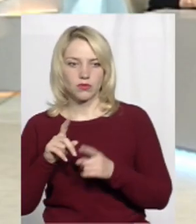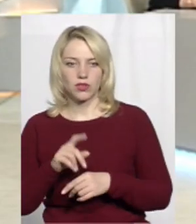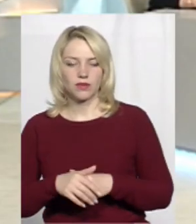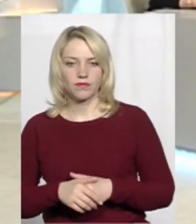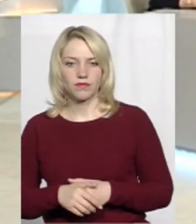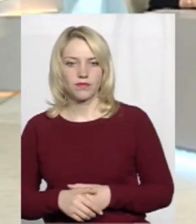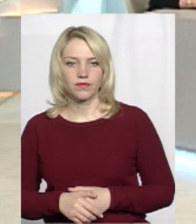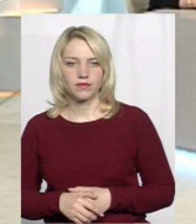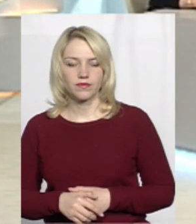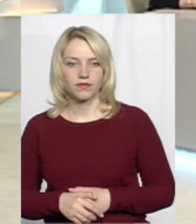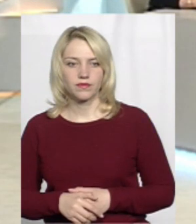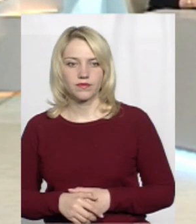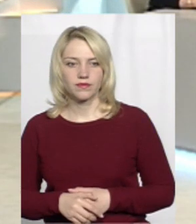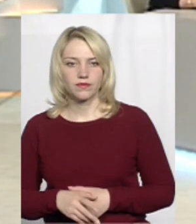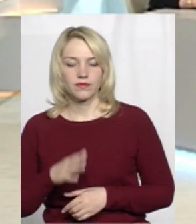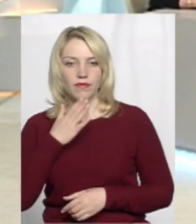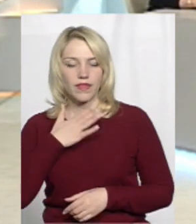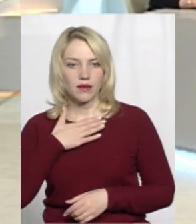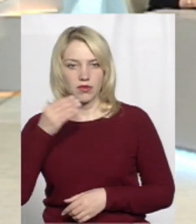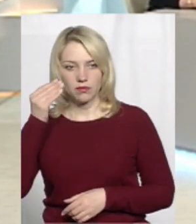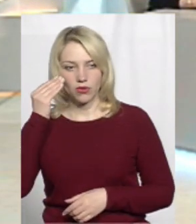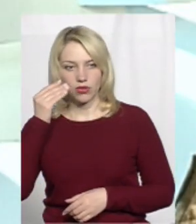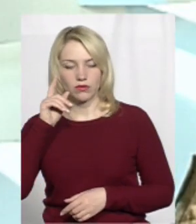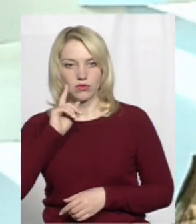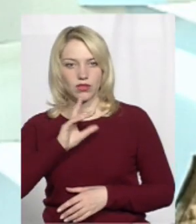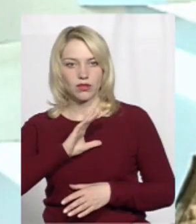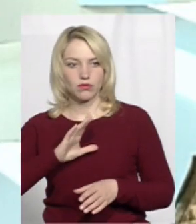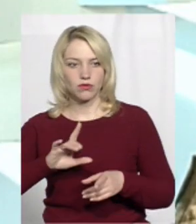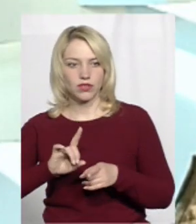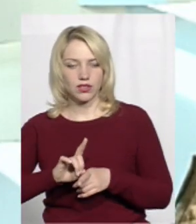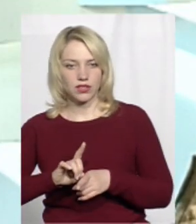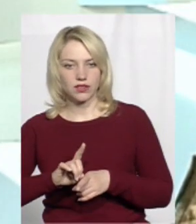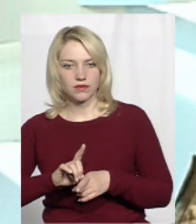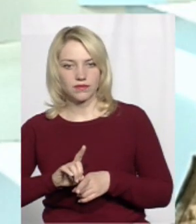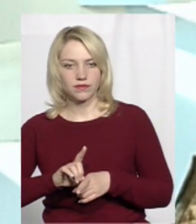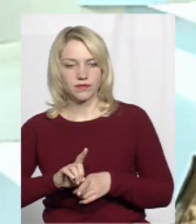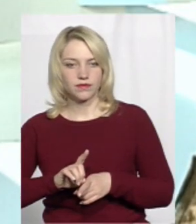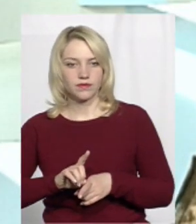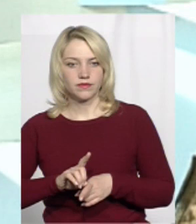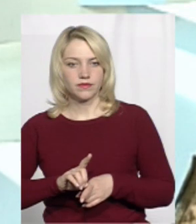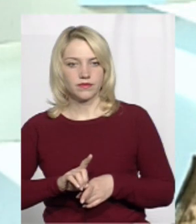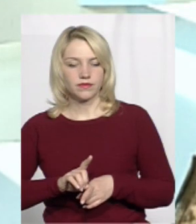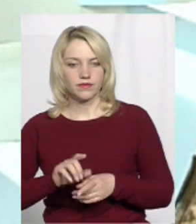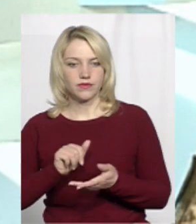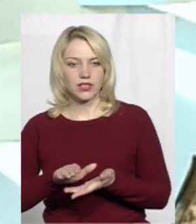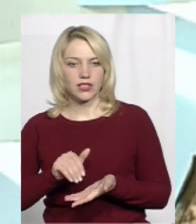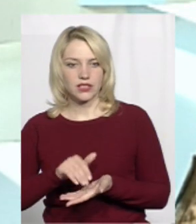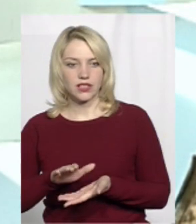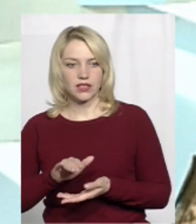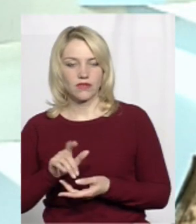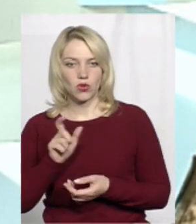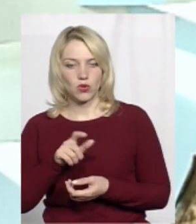резервістів. На мій погляд, поки не було таких ріяних відказників,